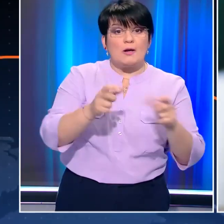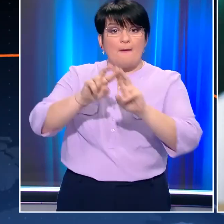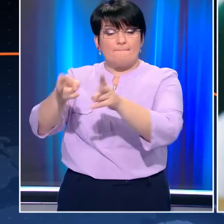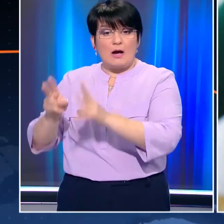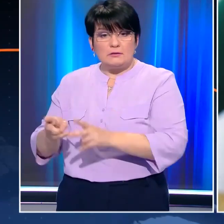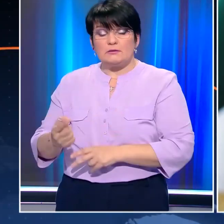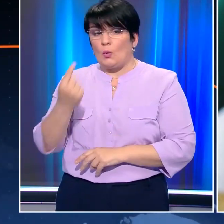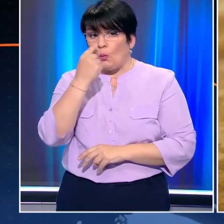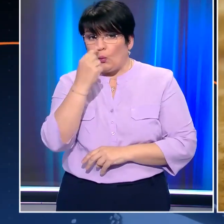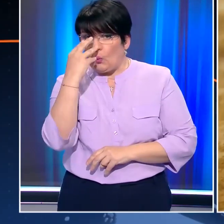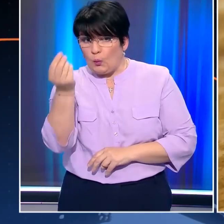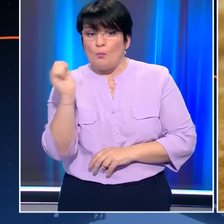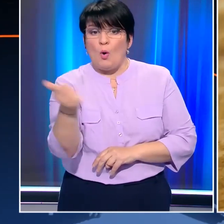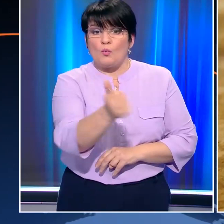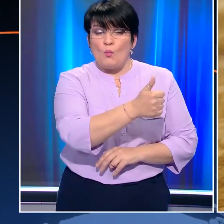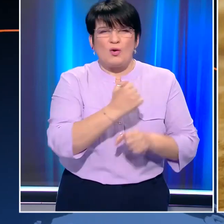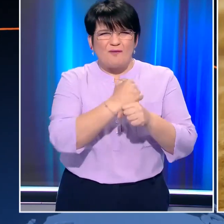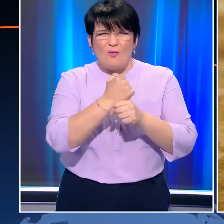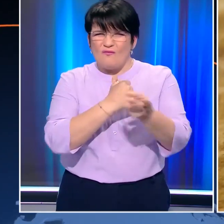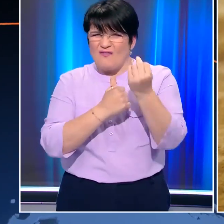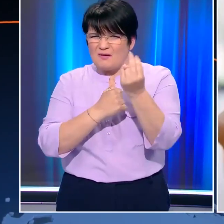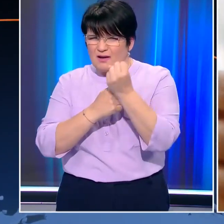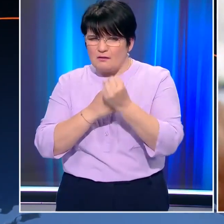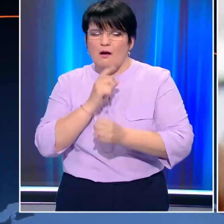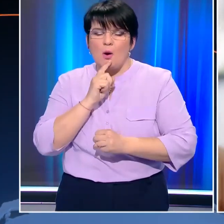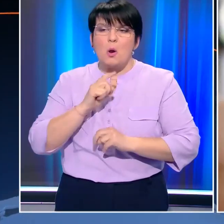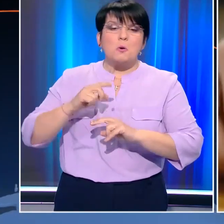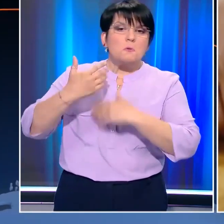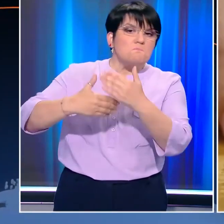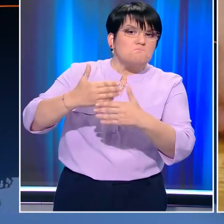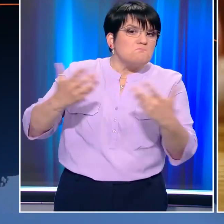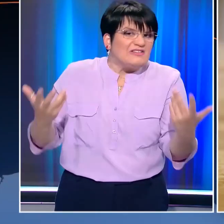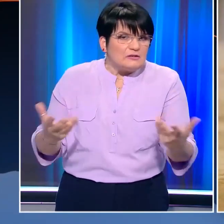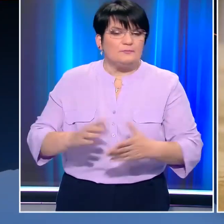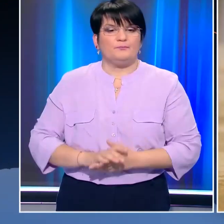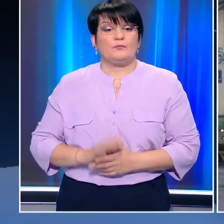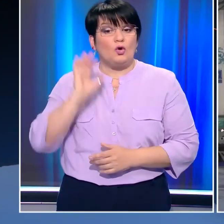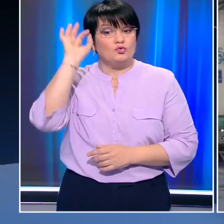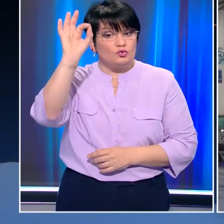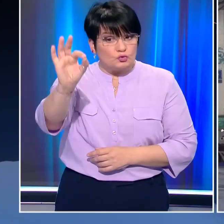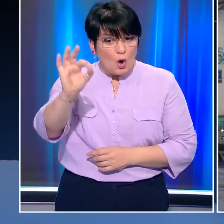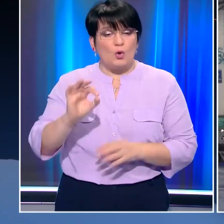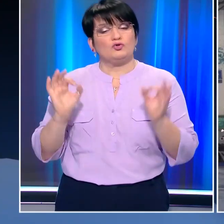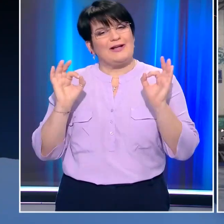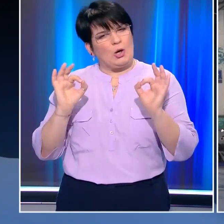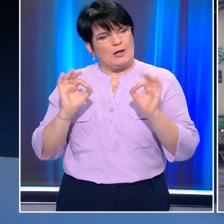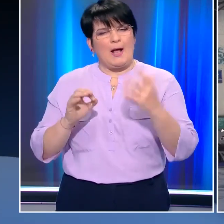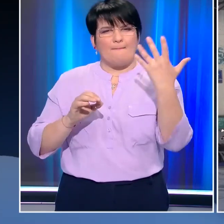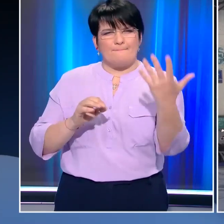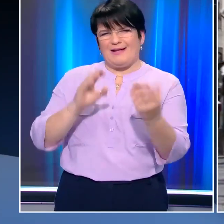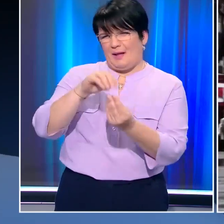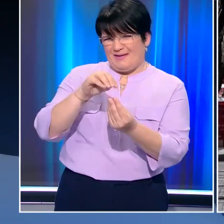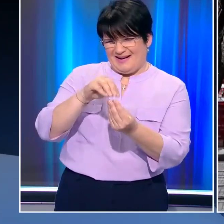τα self-test, την πορεία του εμβολιαστικού προγράμματος και την αλλαγή των καιρικών συνθήκων. Το λιανεμπόριο στόχος είναι να λειτουργήσει κανονικά από τις 5